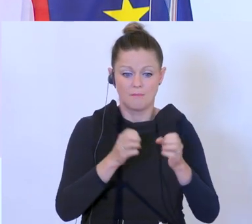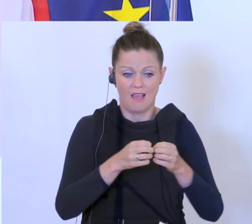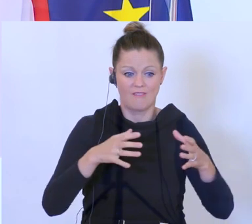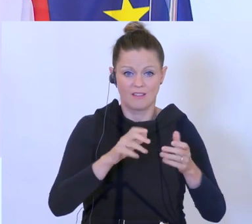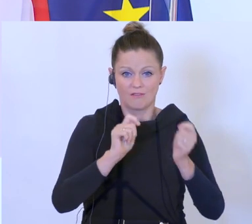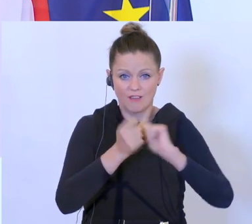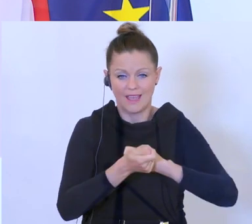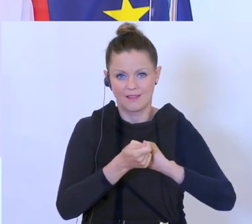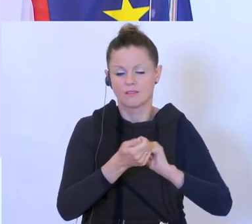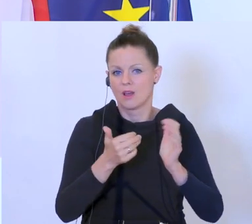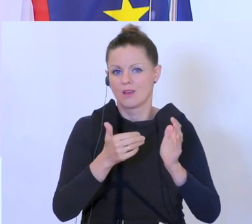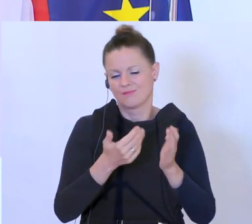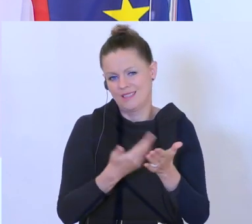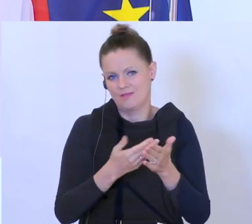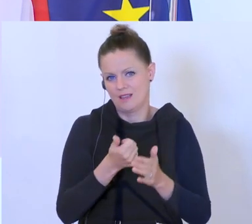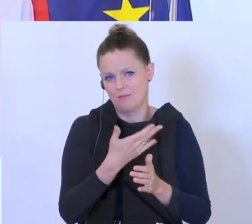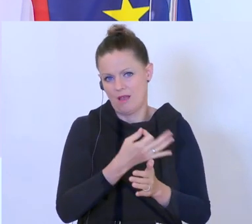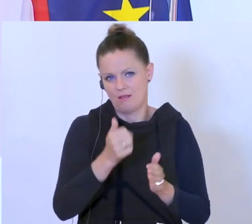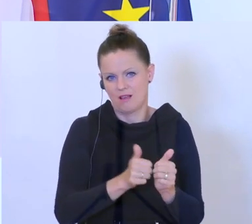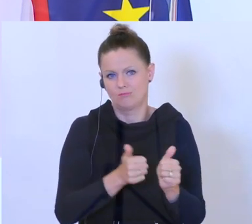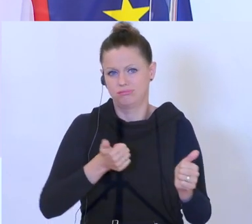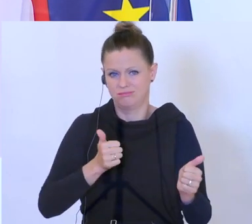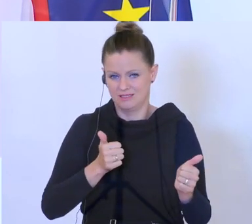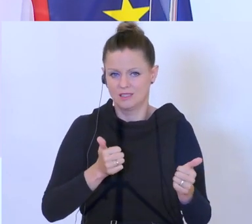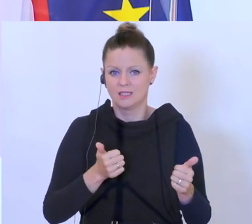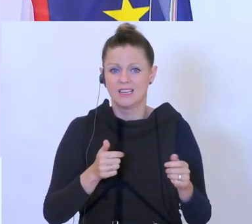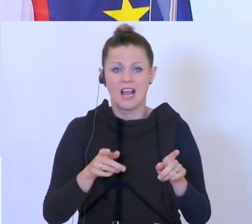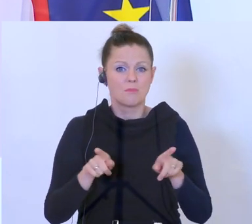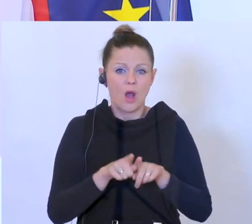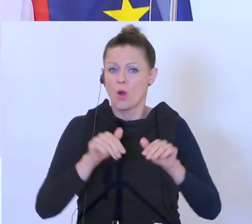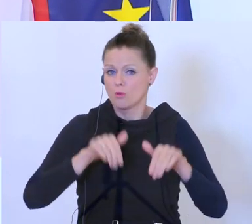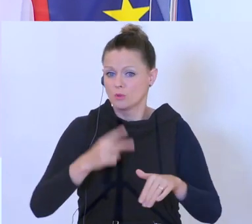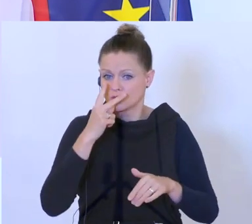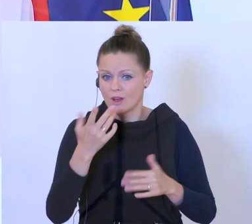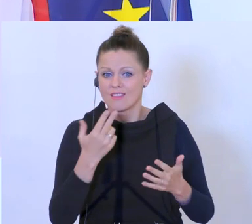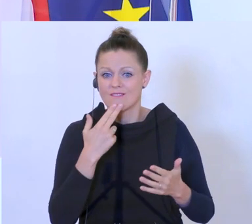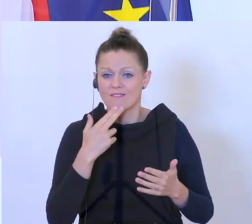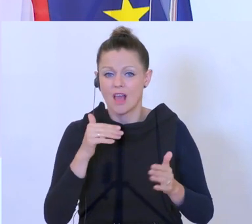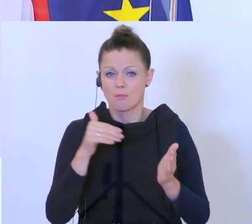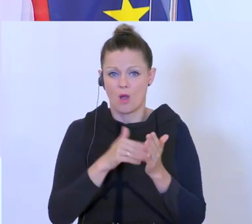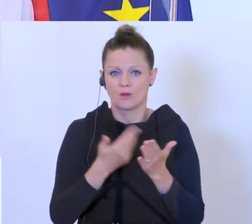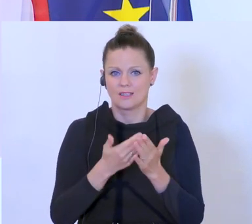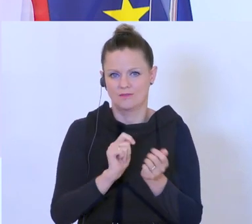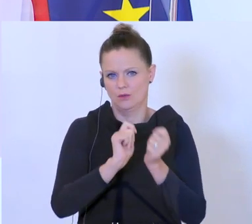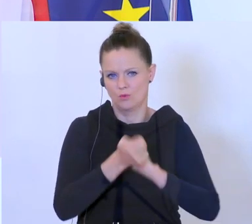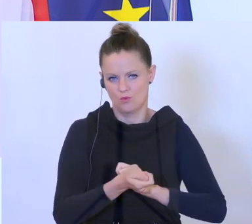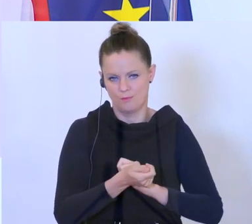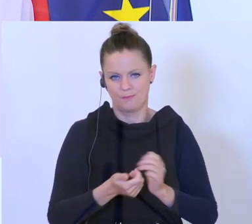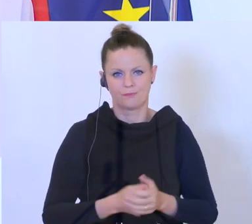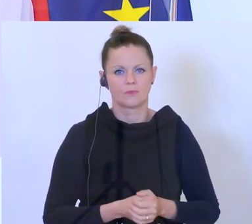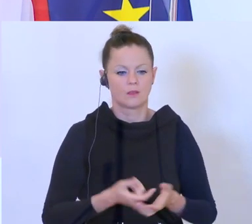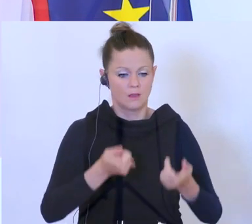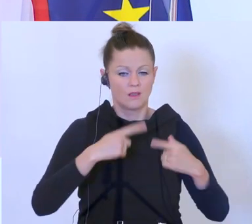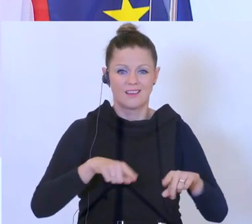Rückmeldungen von den Betroffenen eingehen und hier flexibler handhaben. Das ist der eine Punkt. Der andere Punkt ist, dass bei den